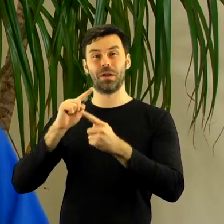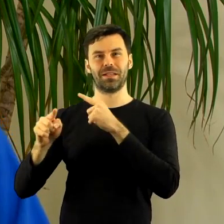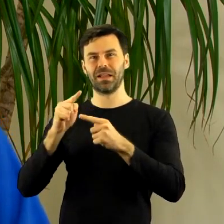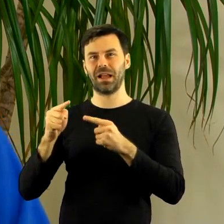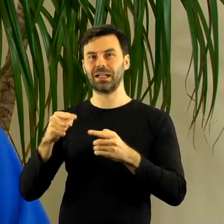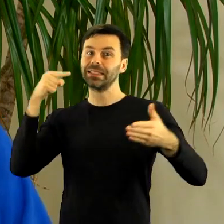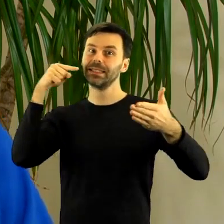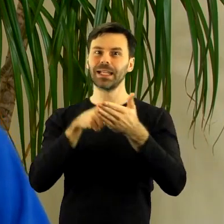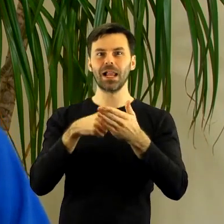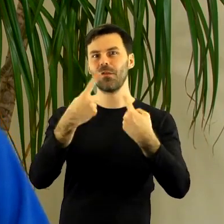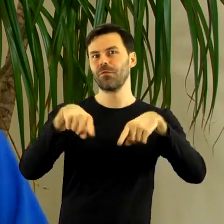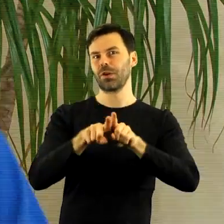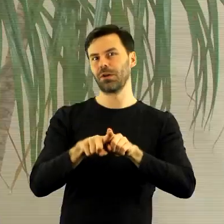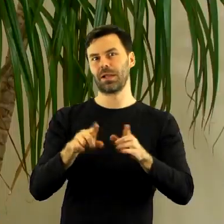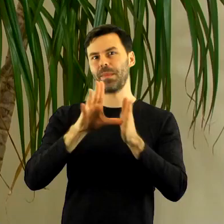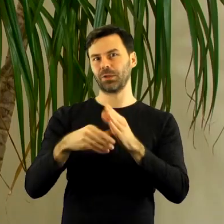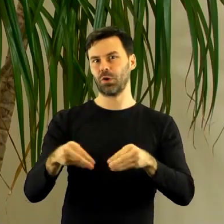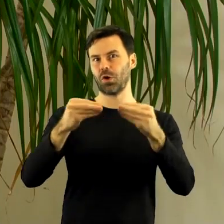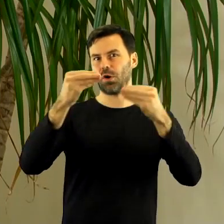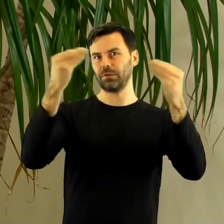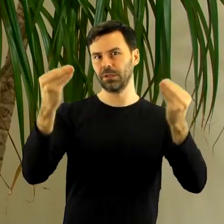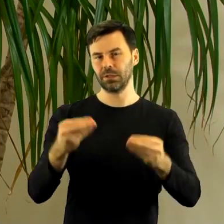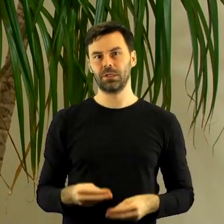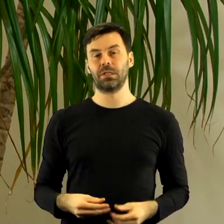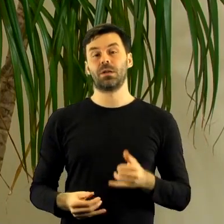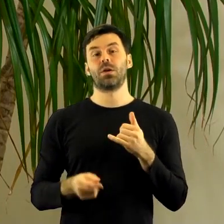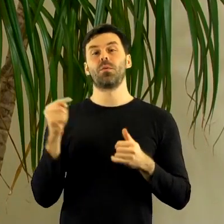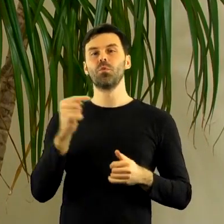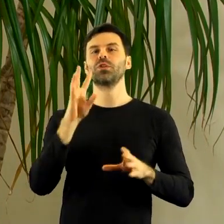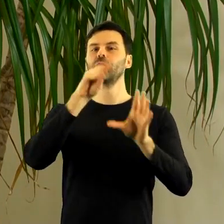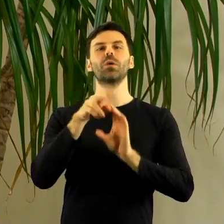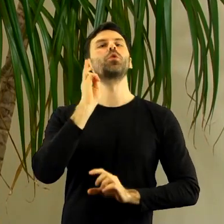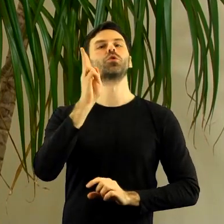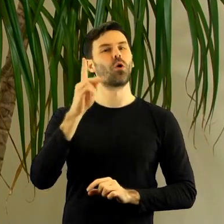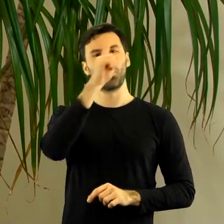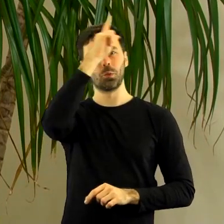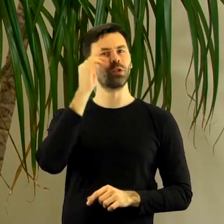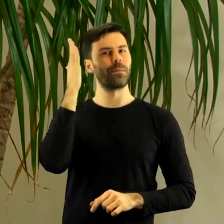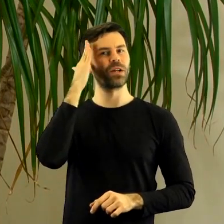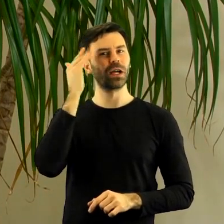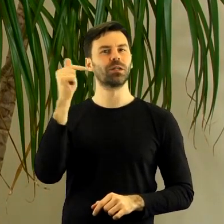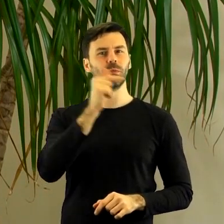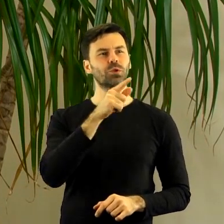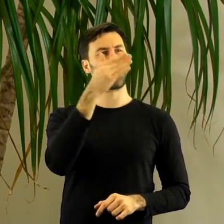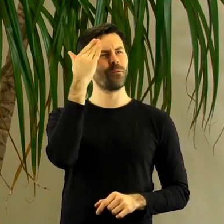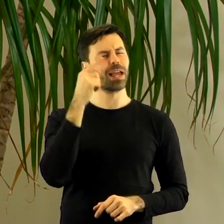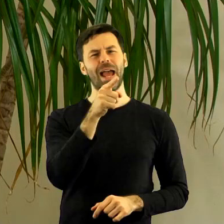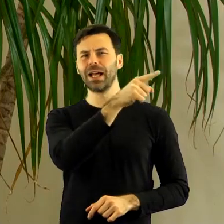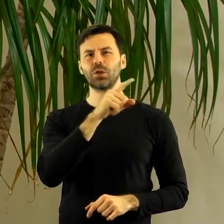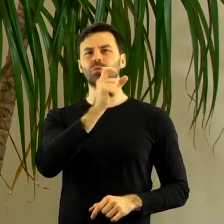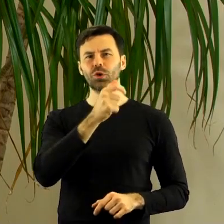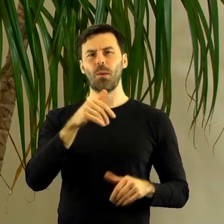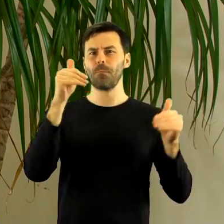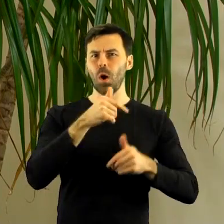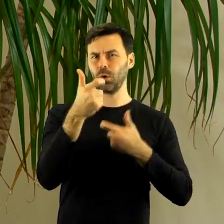pokazać, że jest nowa jakość życia politycznego, że można wprowadzić nową jakość, że polityka nie musi polegać na tym, że wydzieramy sobie nawzajem swoje jakieś